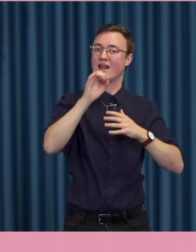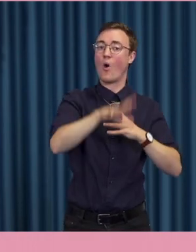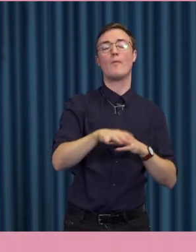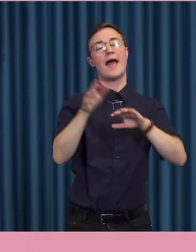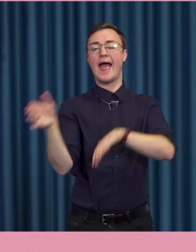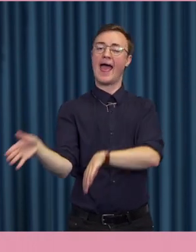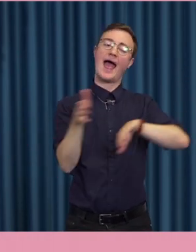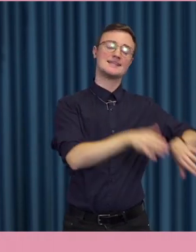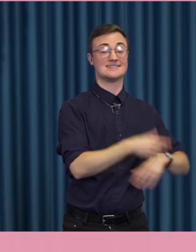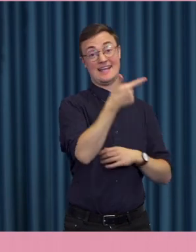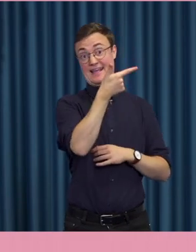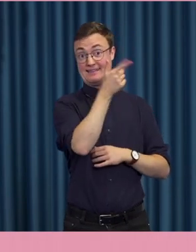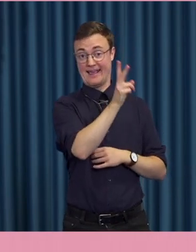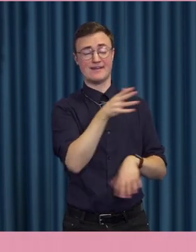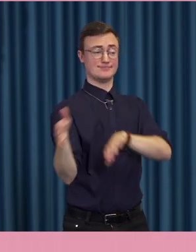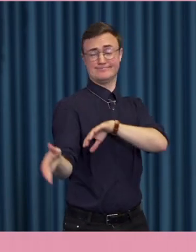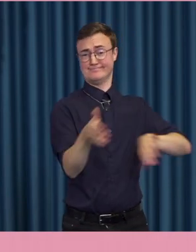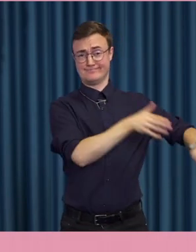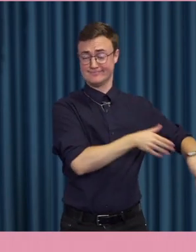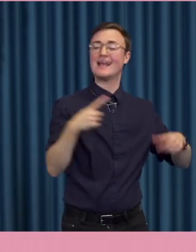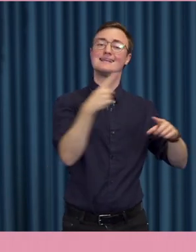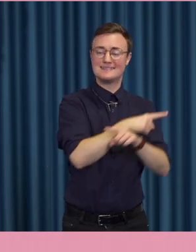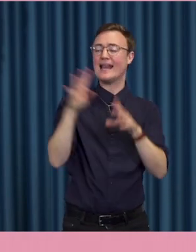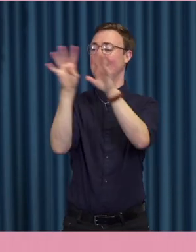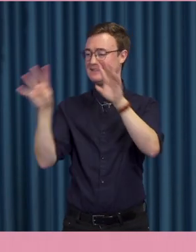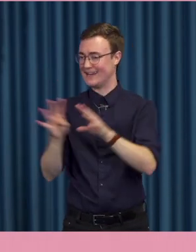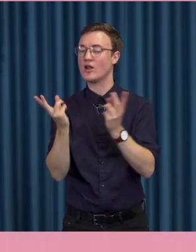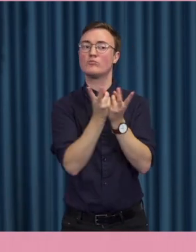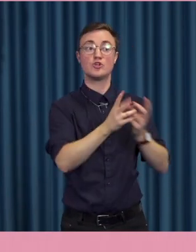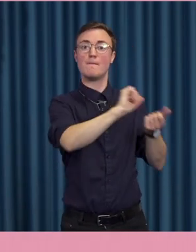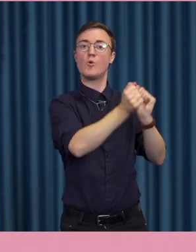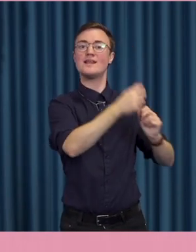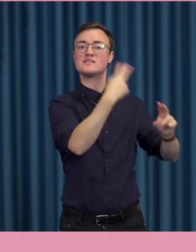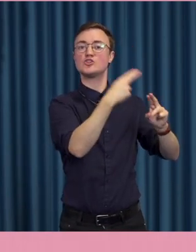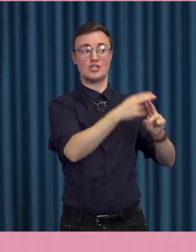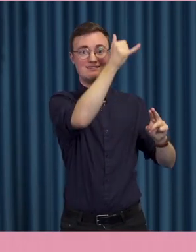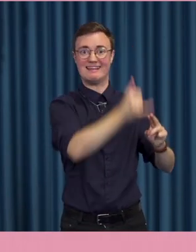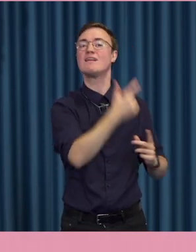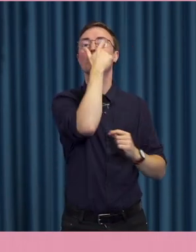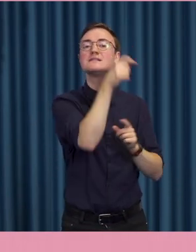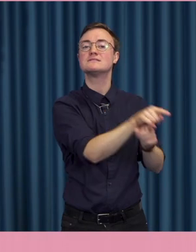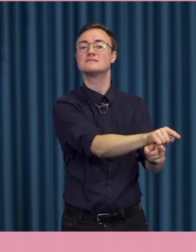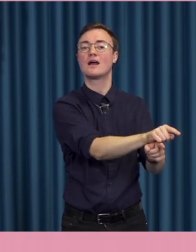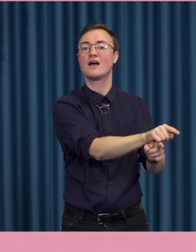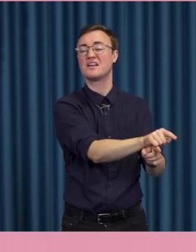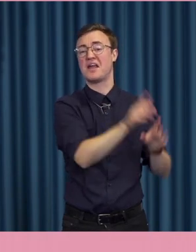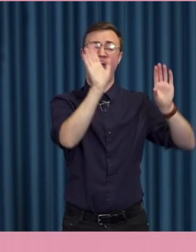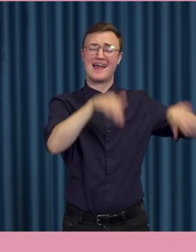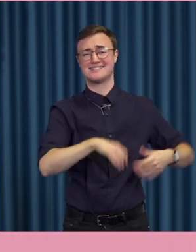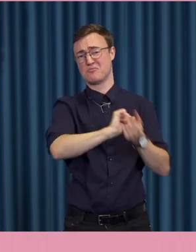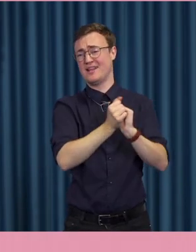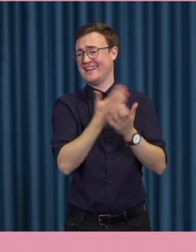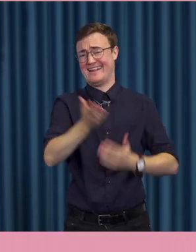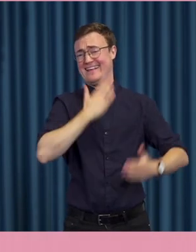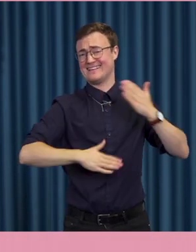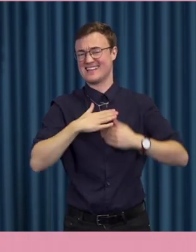tv-tittande exponeras vi mindre för politiska nyheter vilket minskar både kunskapen om och intresset för politik. Men det